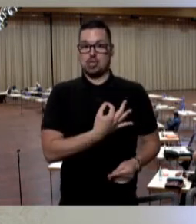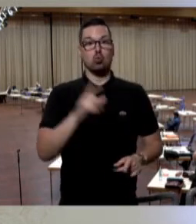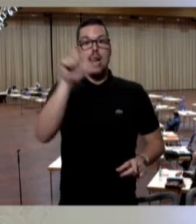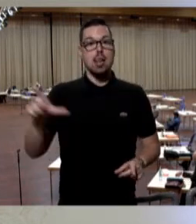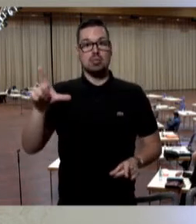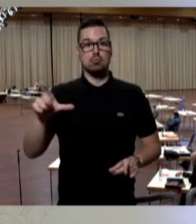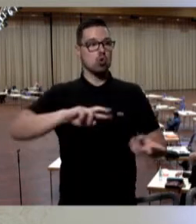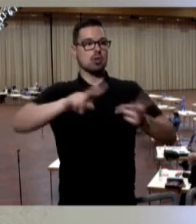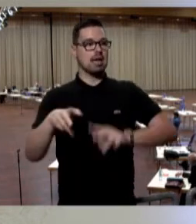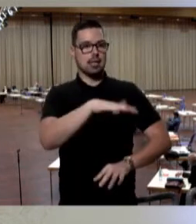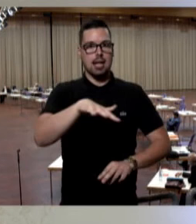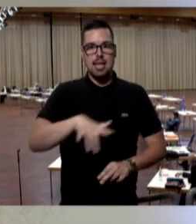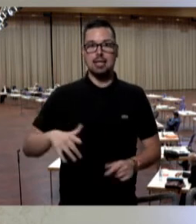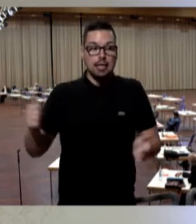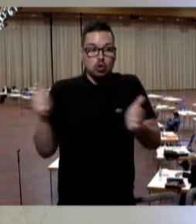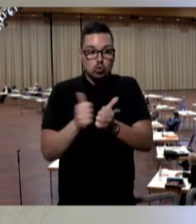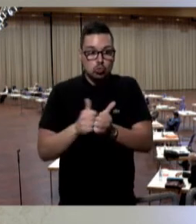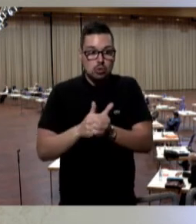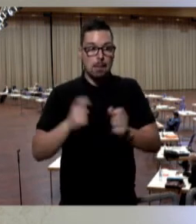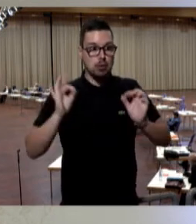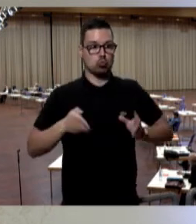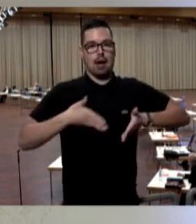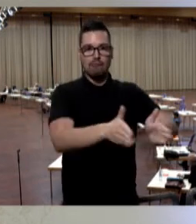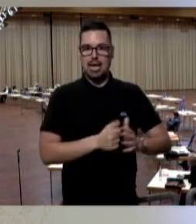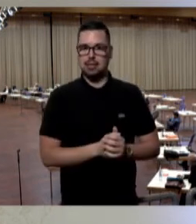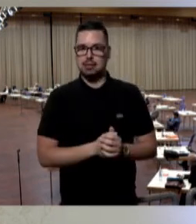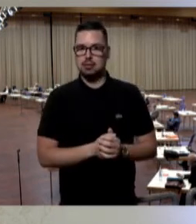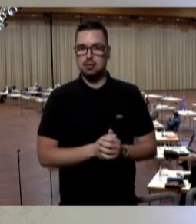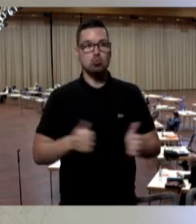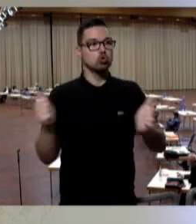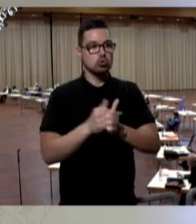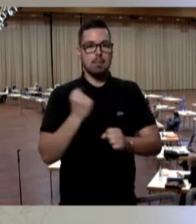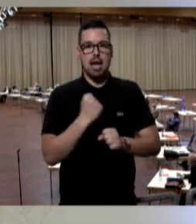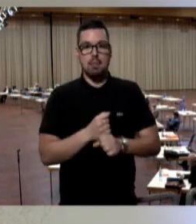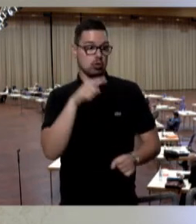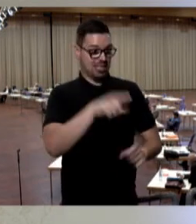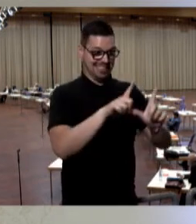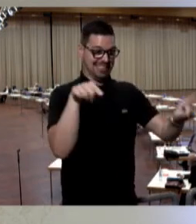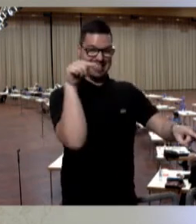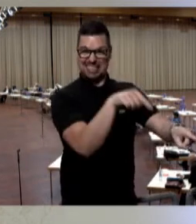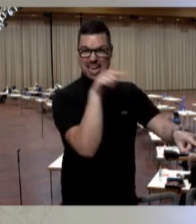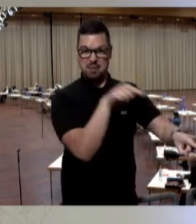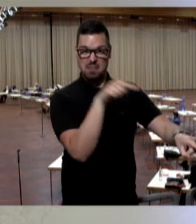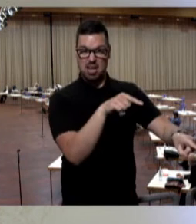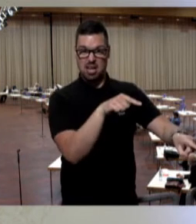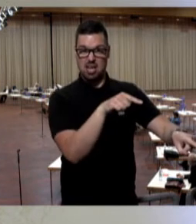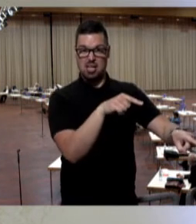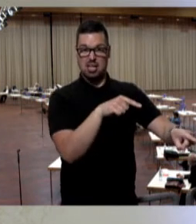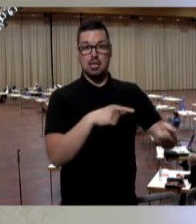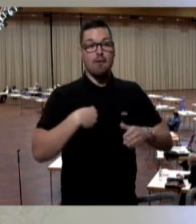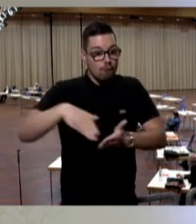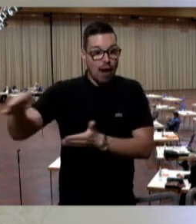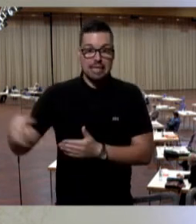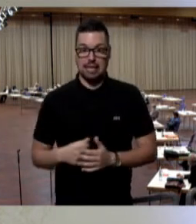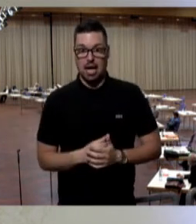Luxemburg und den anderen tun. Dann sind wir auf dem richtigen Weg. Und ich kann Ihnen nur sagen, dieser Themenkomplex, den werden wir weiter intensiv